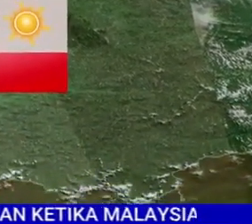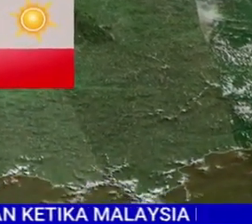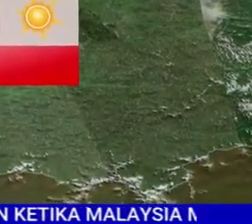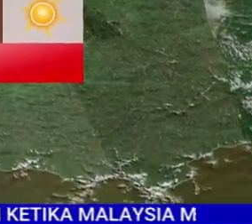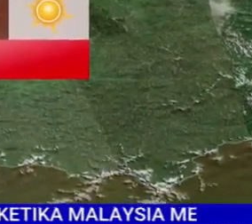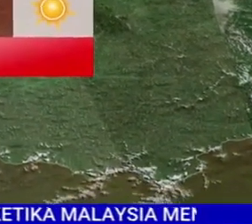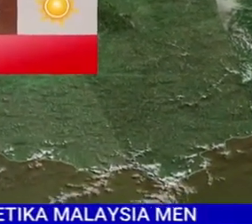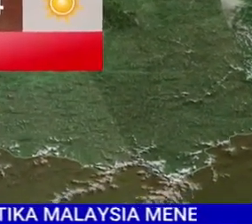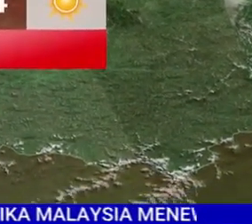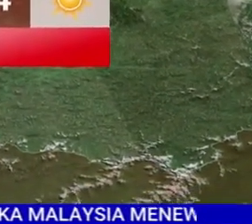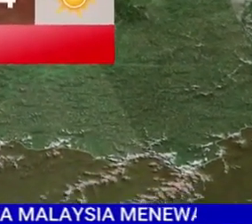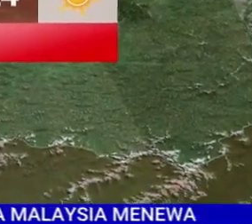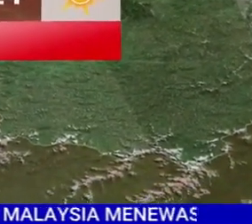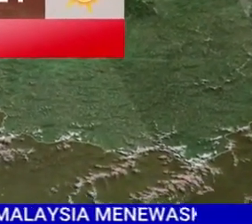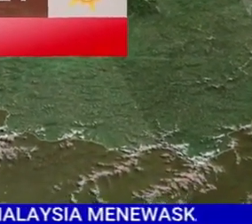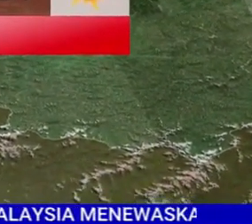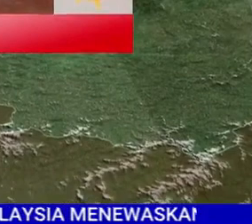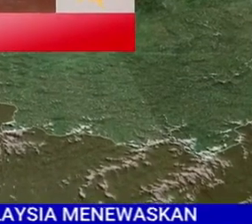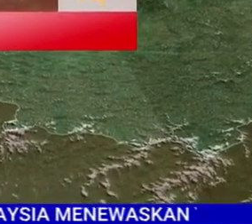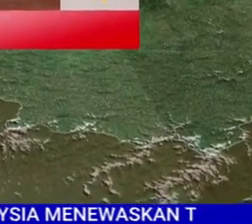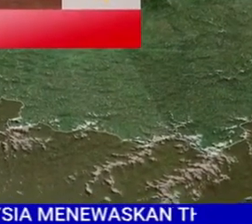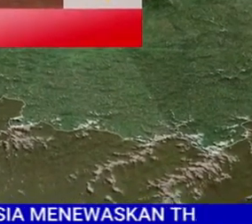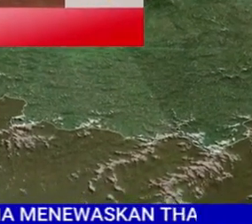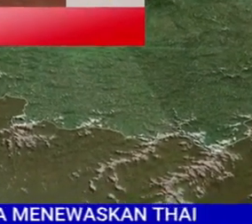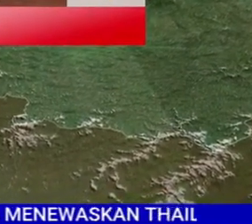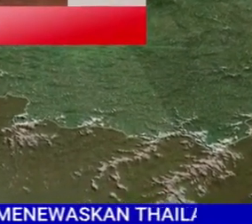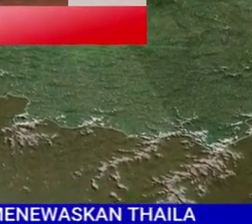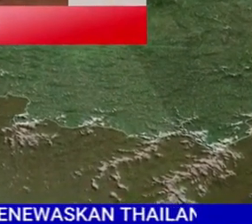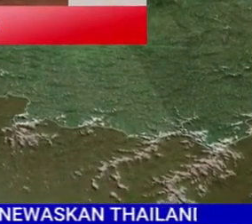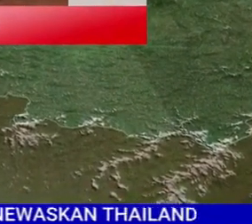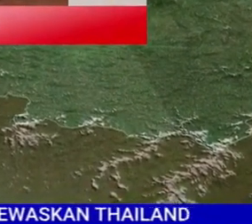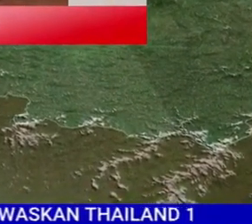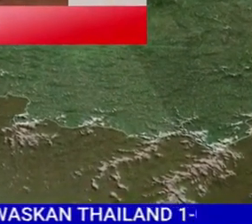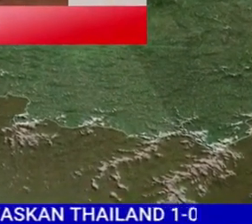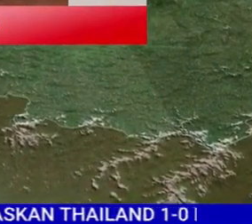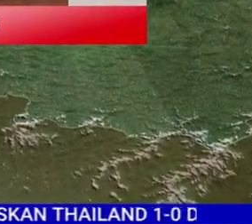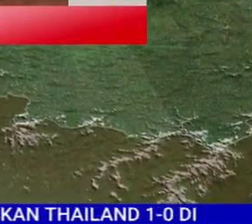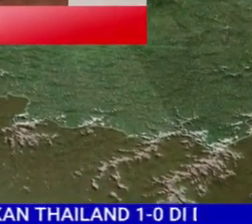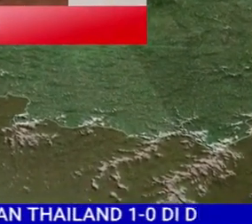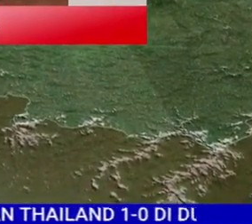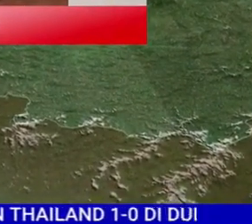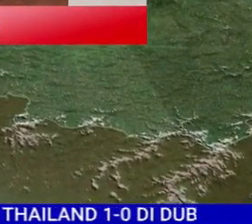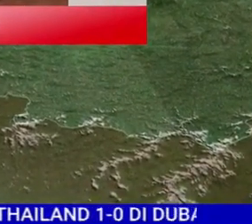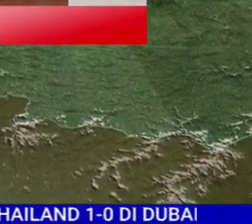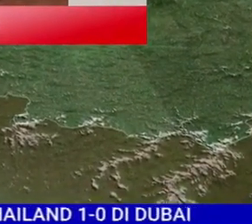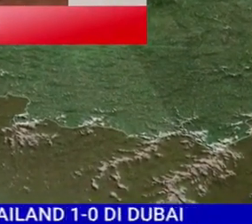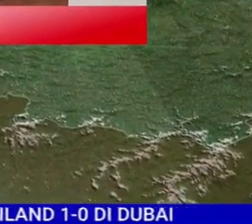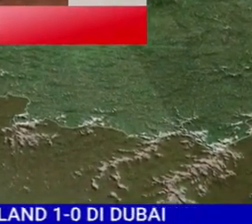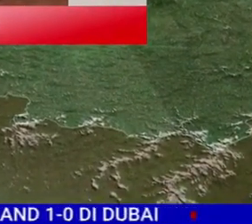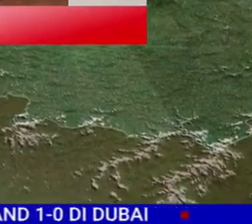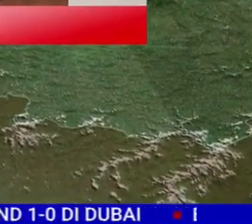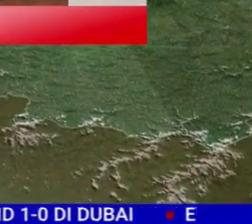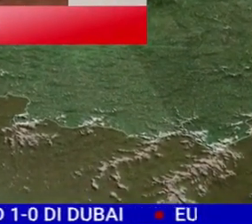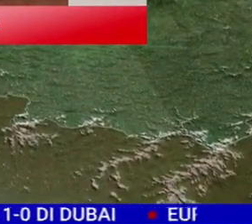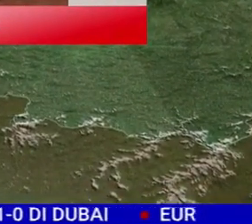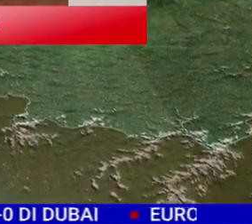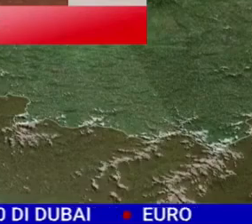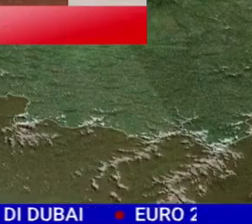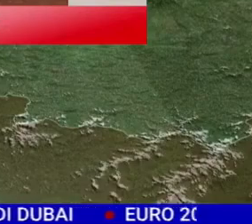Terima kasih telah Sampai di Terima telah